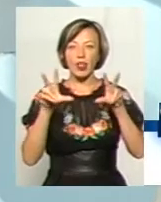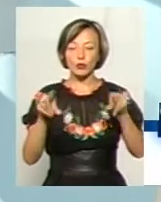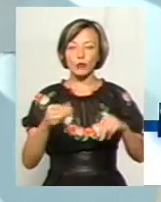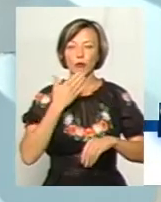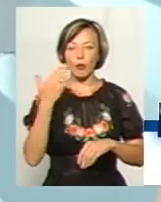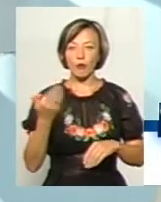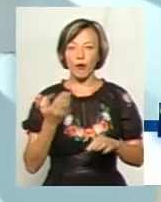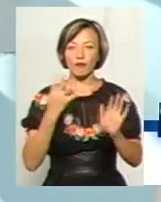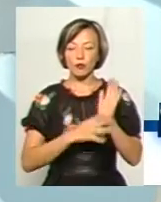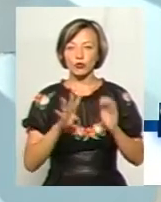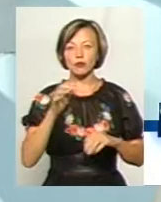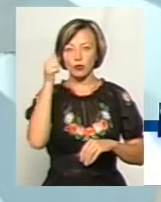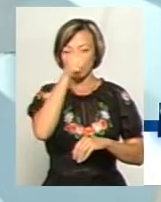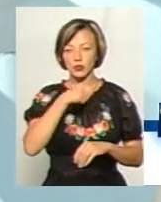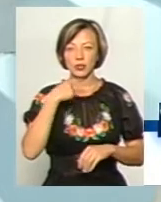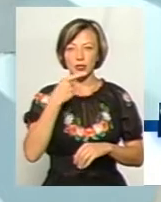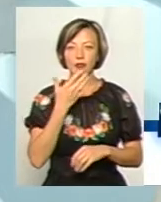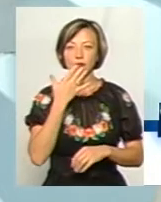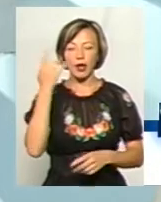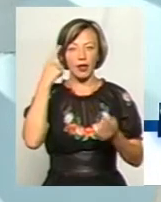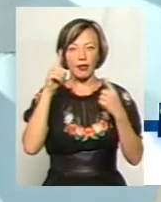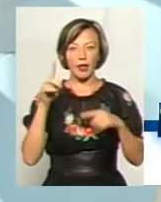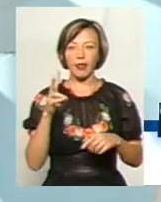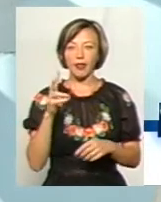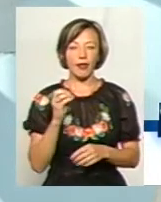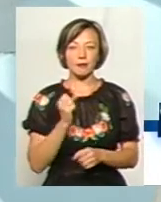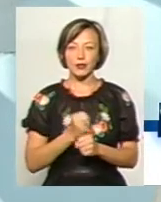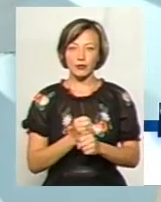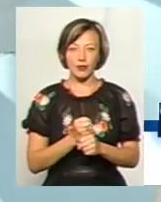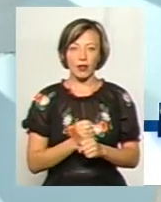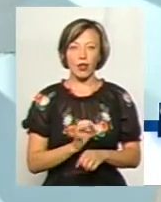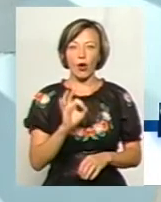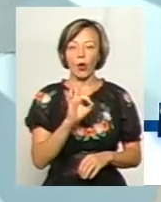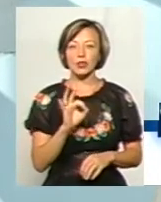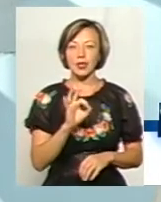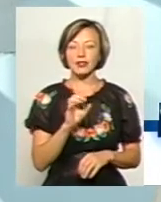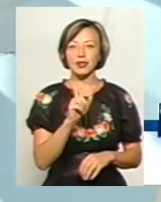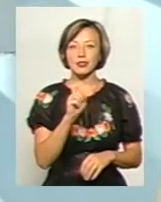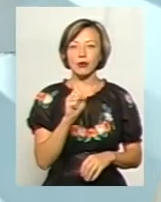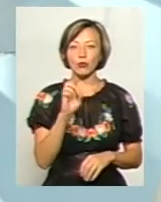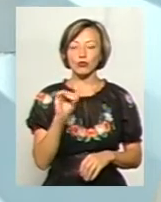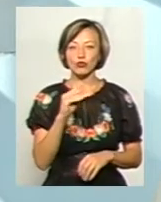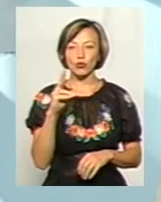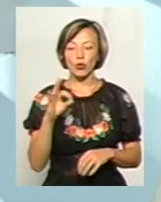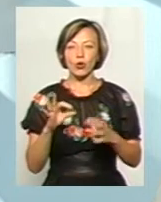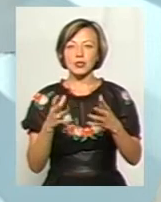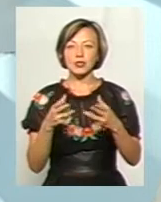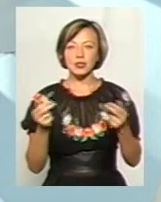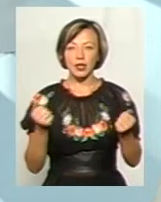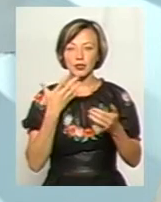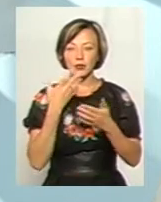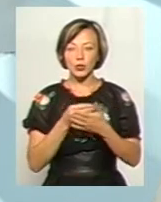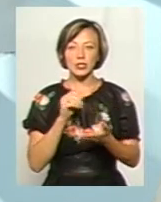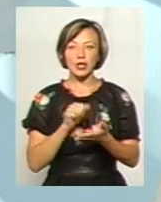1994 році сказав, що національна ідея не спрацювала. Оксана Забушка недавно зізналася в одній зі своїх